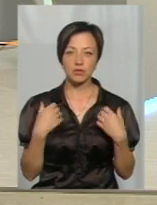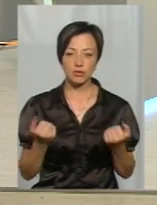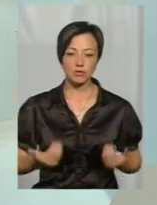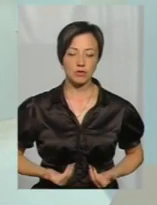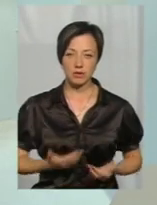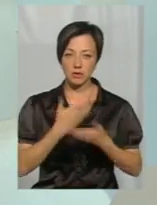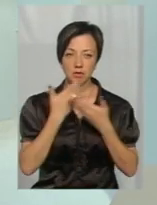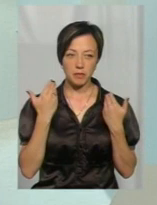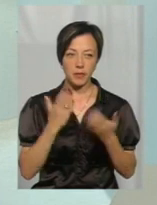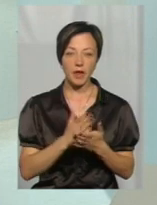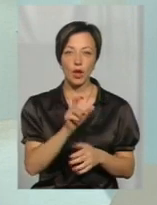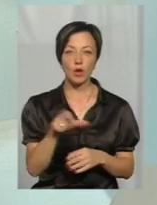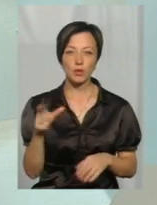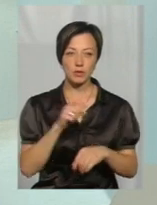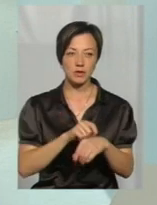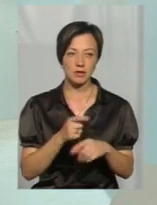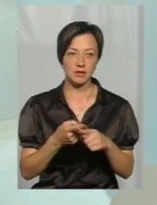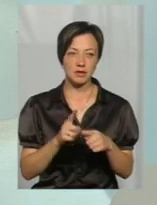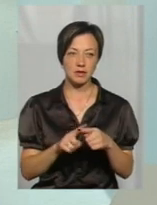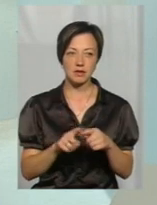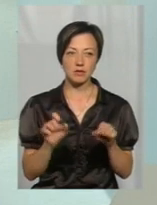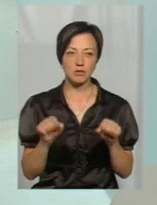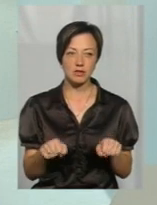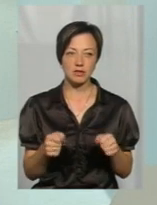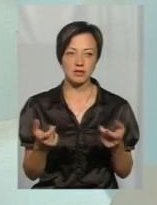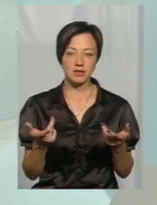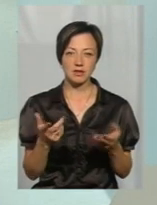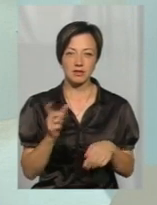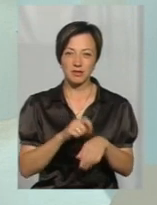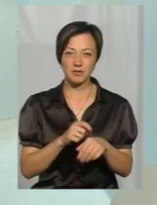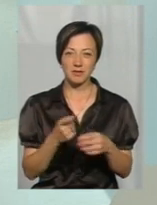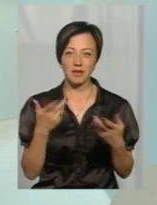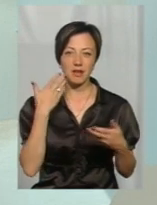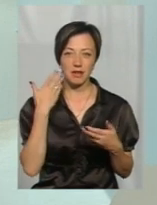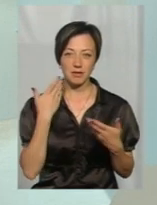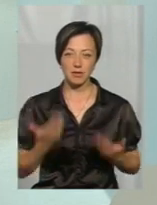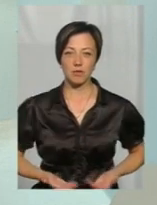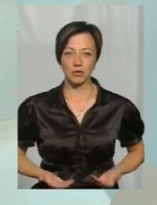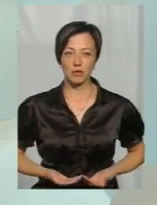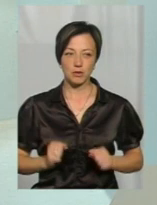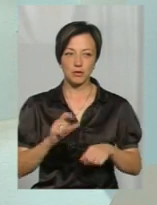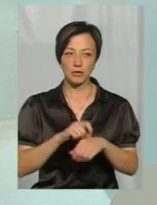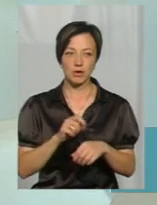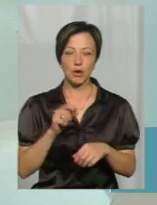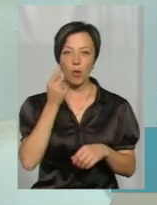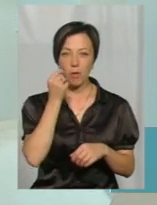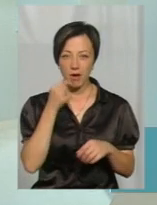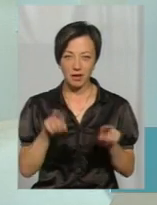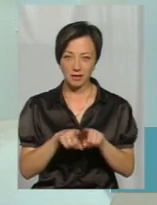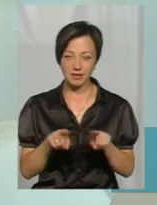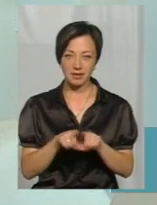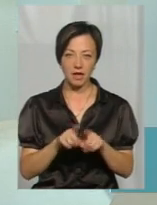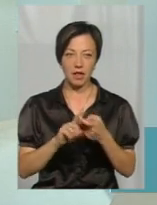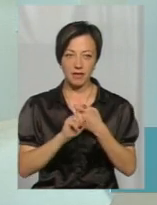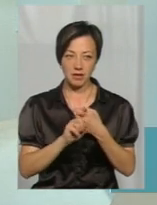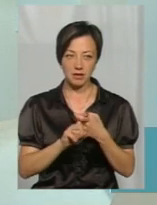становить, він не є переносчик. От люди кажуть, що кусаються? Ну, кусити він може, знаєте, така щіпалка, така побутова, ну, теж може кусати, і комари кусаються, але ж ніхто